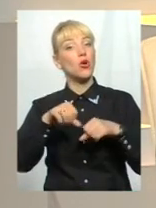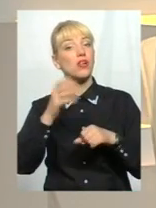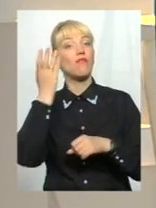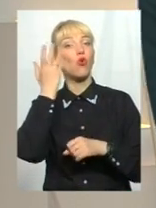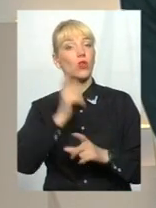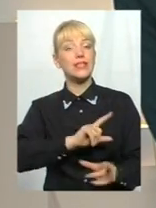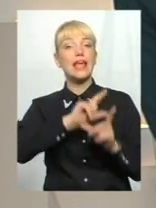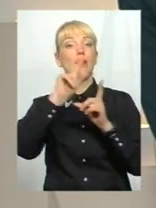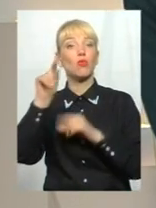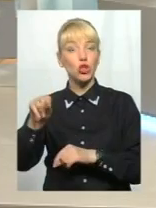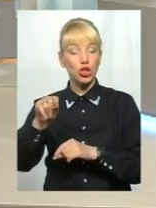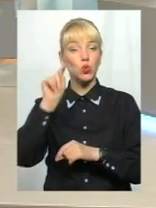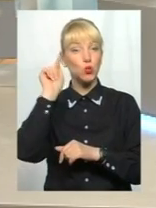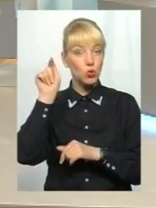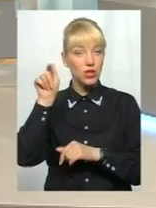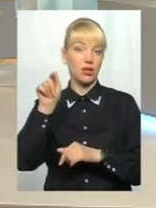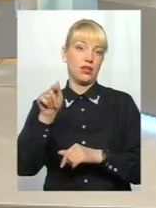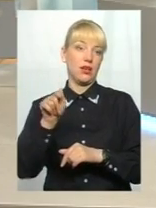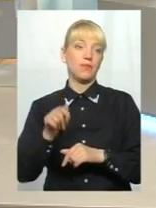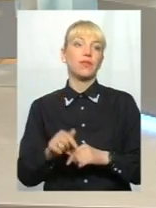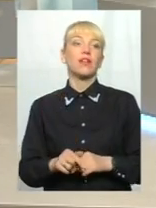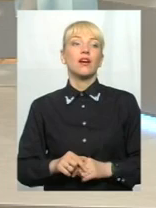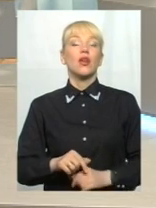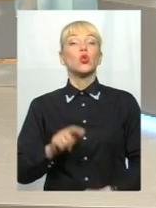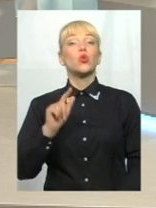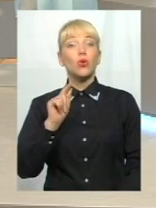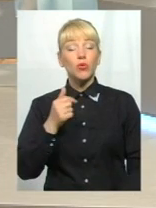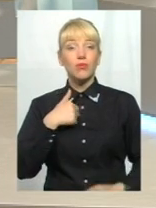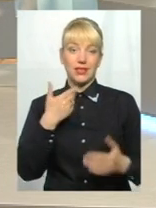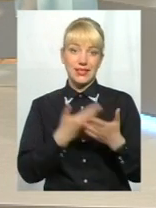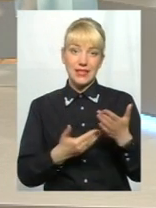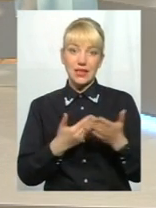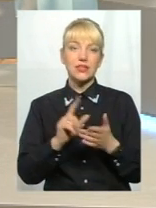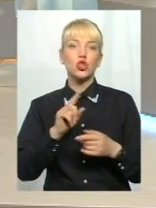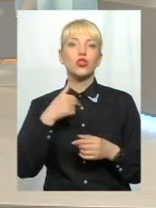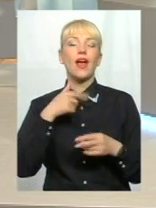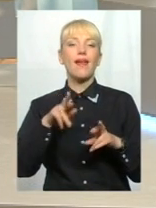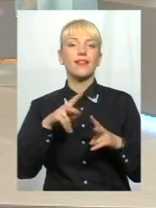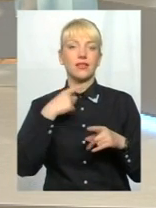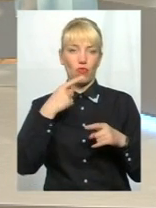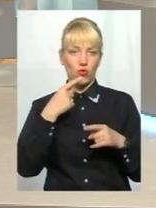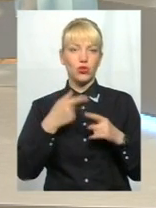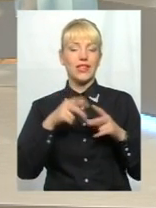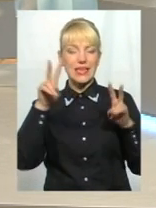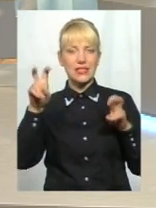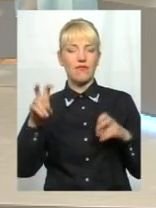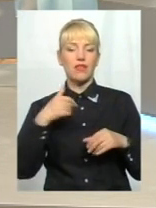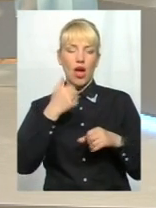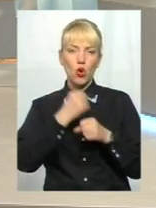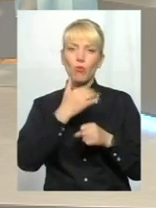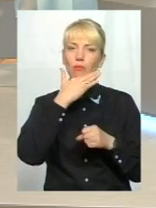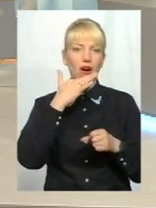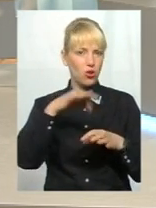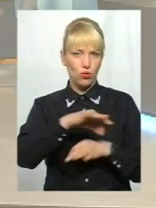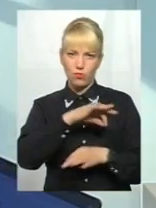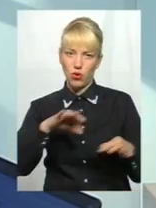поїдуть, потім поїдуть туди, так далі. Тому, мені здається, це то, що я називаю, от я багато проєктів роблю, наприклад, ми сім років